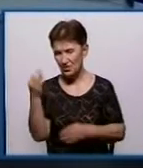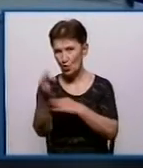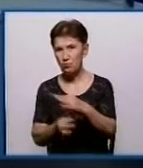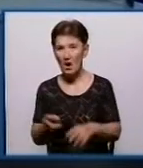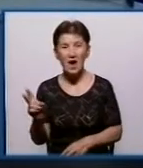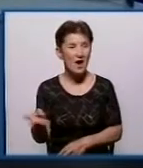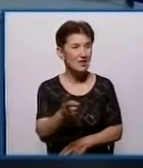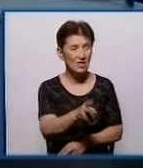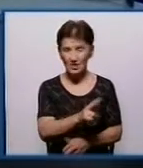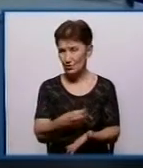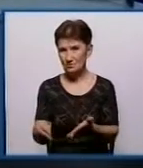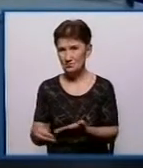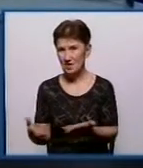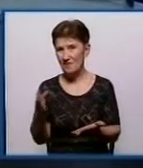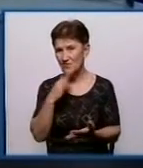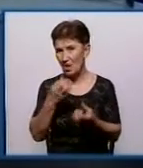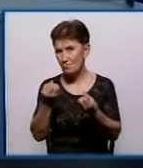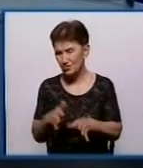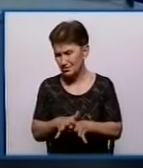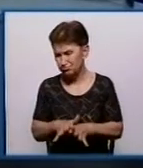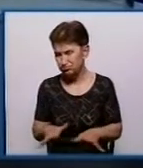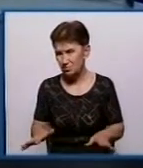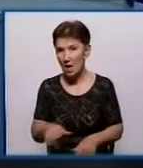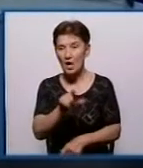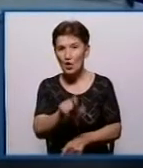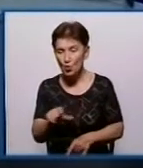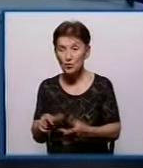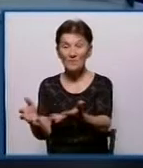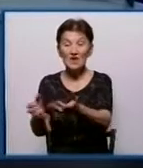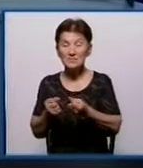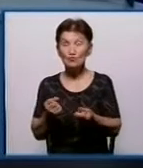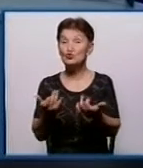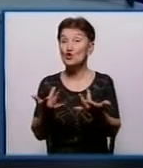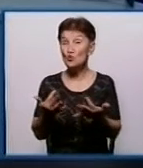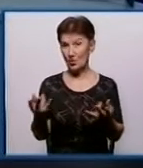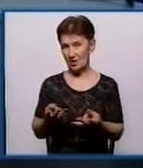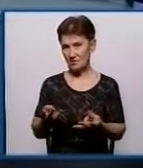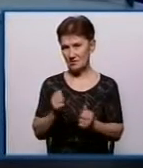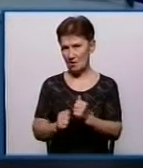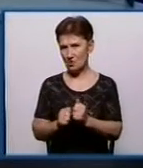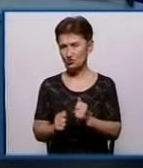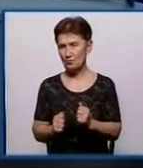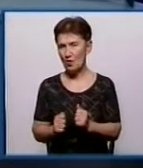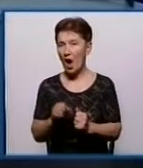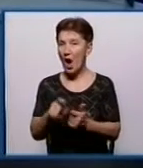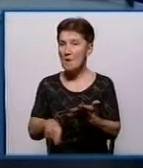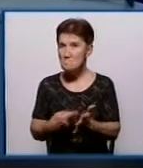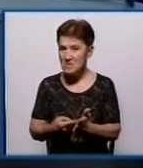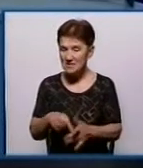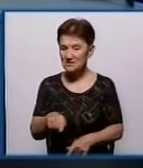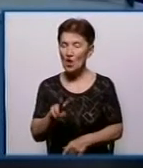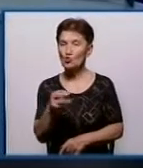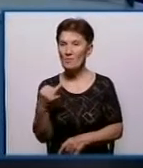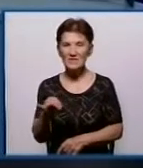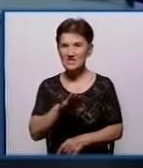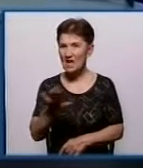їх не візьме. Вона просто витече, тому що люди візьмуть рівно стільки, скільки їм потрібно. Зменшити ціл буде споживати. А місто Кропивницький, не говорячи про